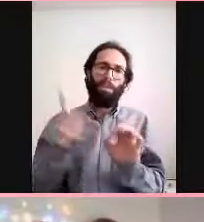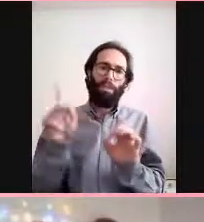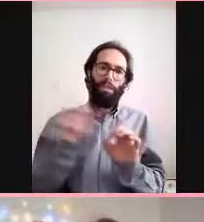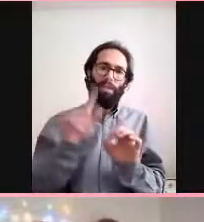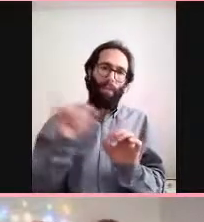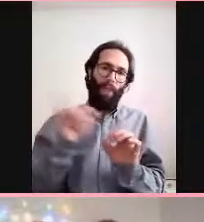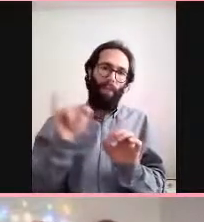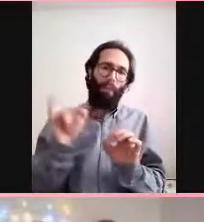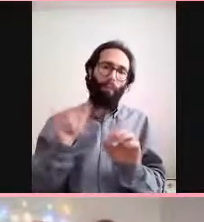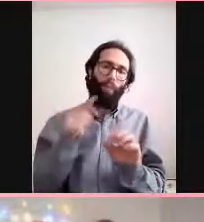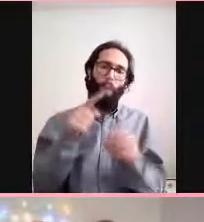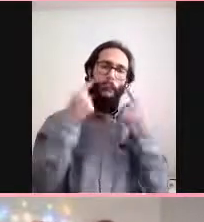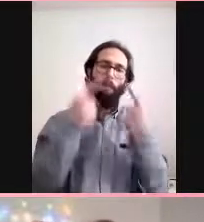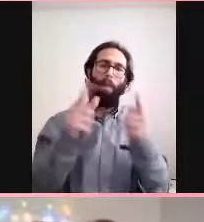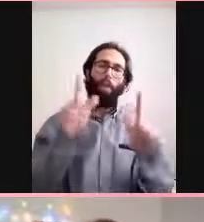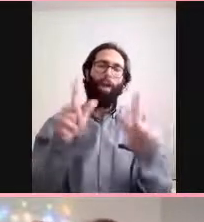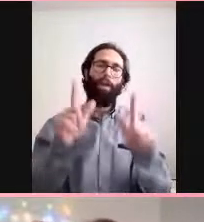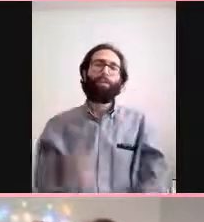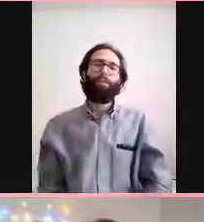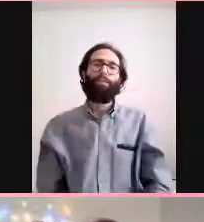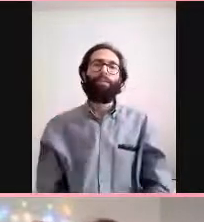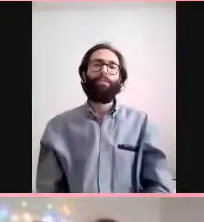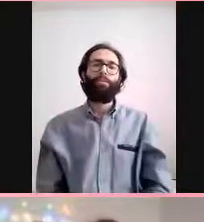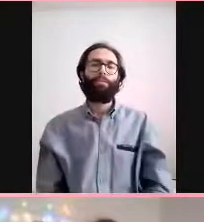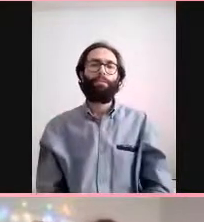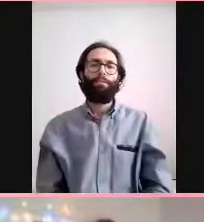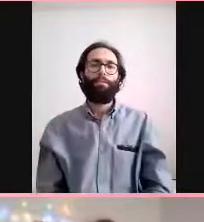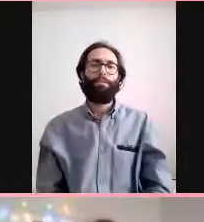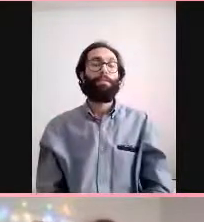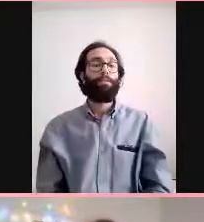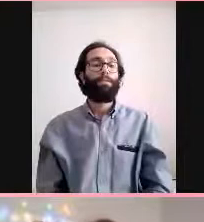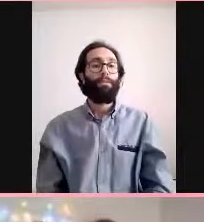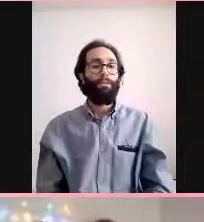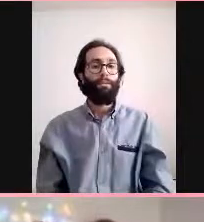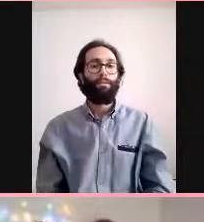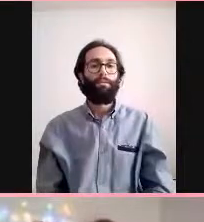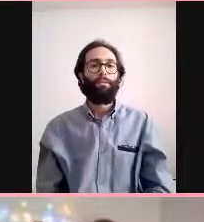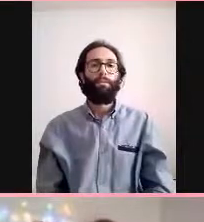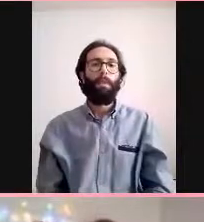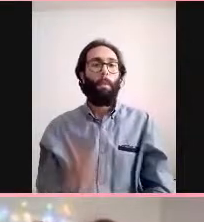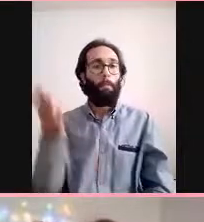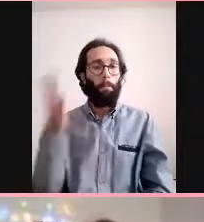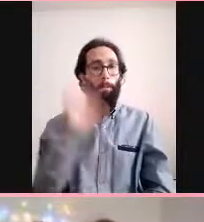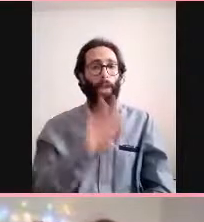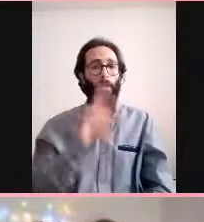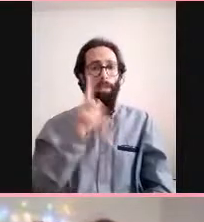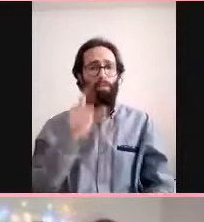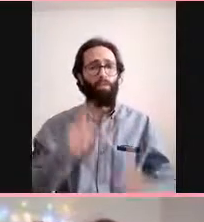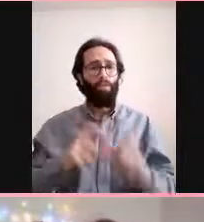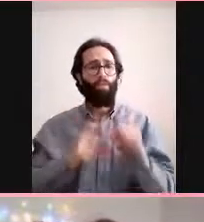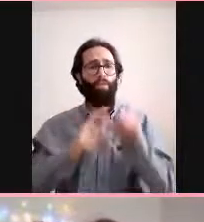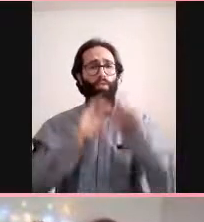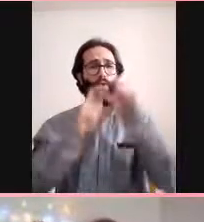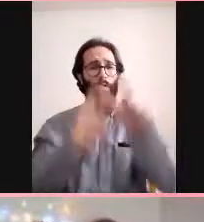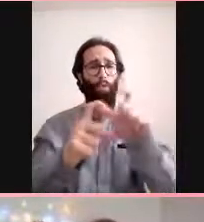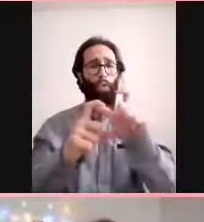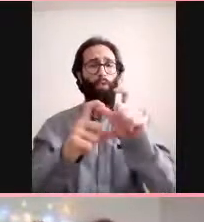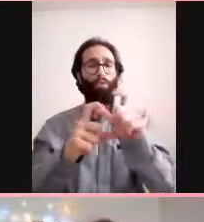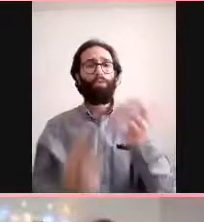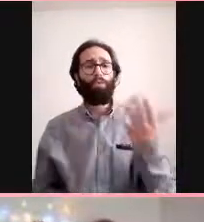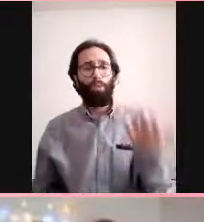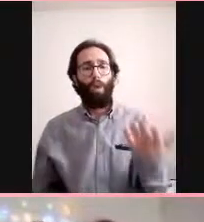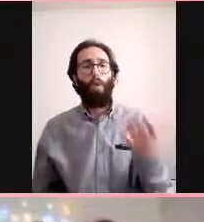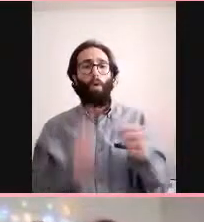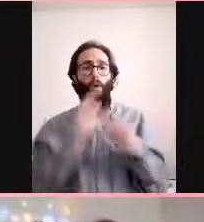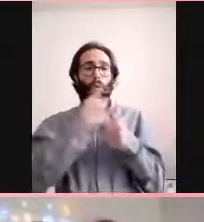anladım hocam Caner Bey demiş ki COVID-19'un virüsün beyinde bıraktığı hasarlar düşünüldüğünde